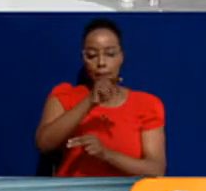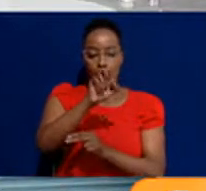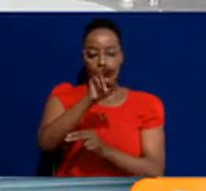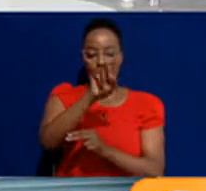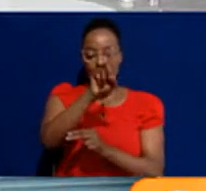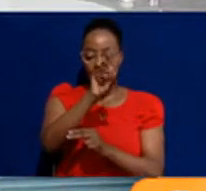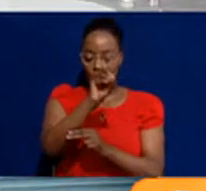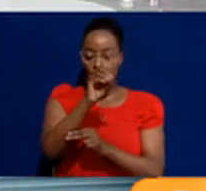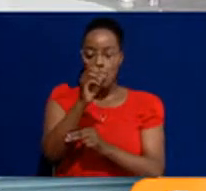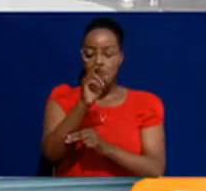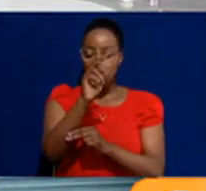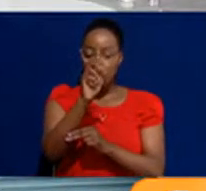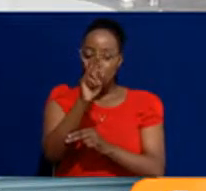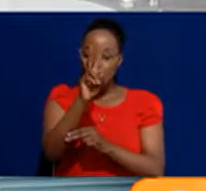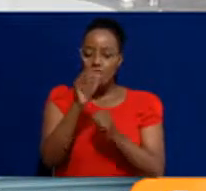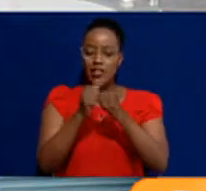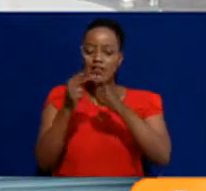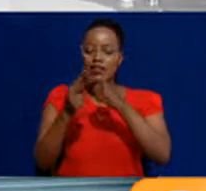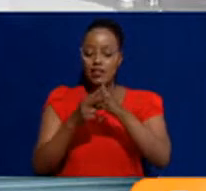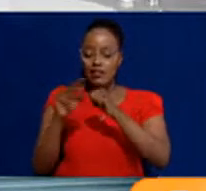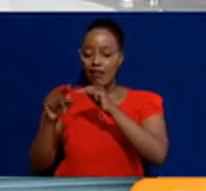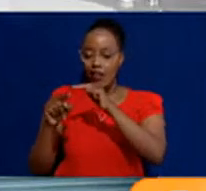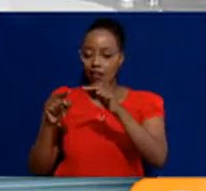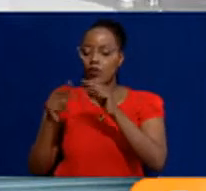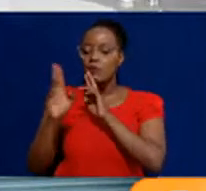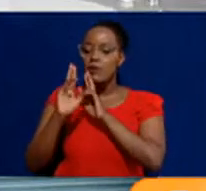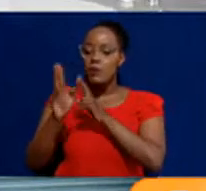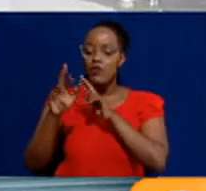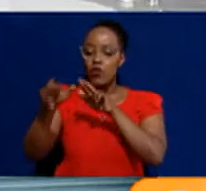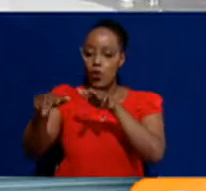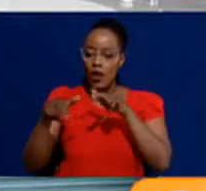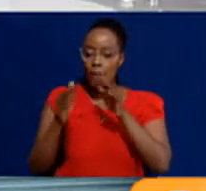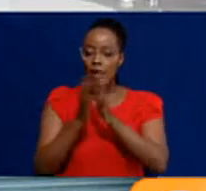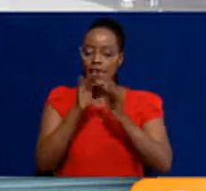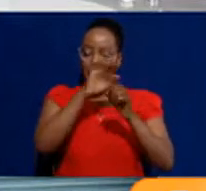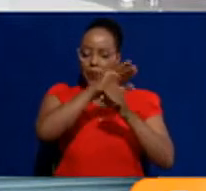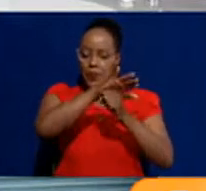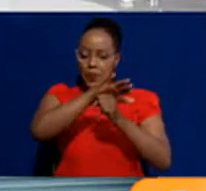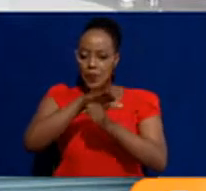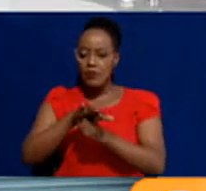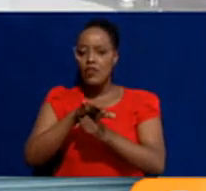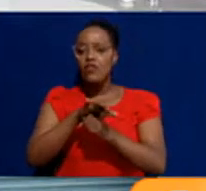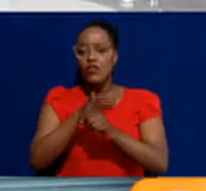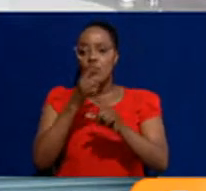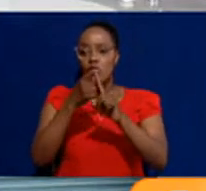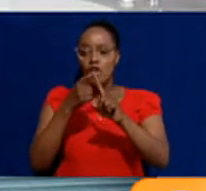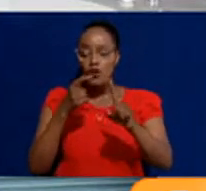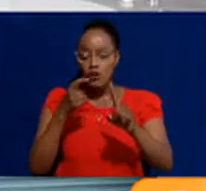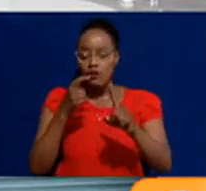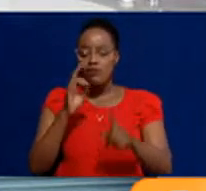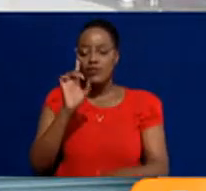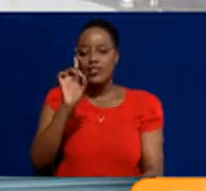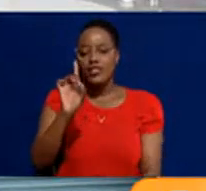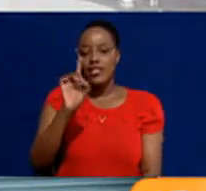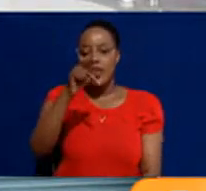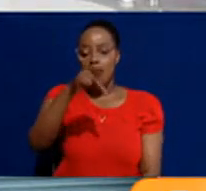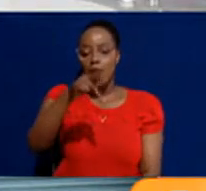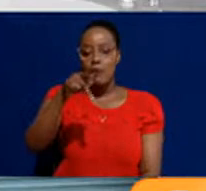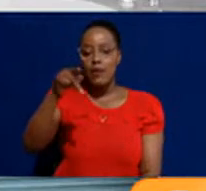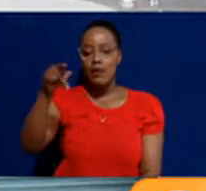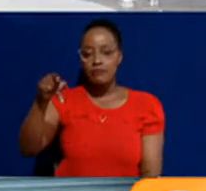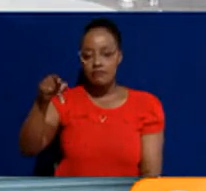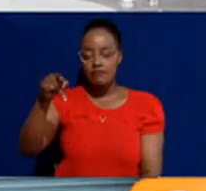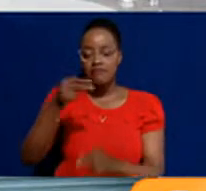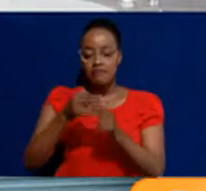kaunchi ya kisumu watashitakiwa kwa mawaji, ubakaji na mateso kwa mujibu wa mkurugenzi wa